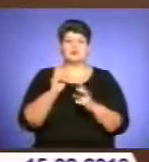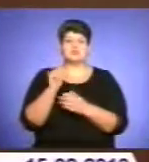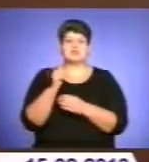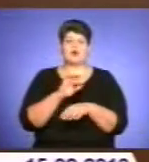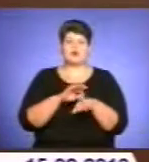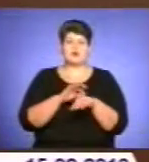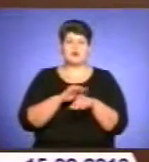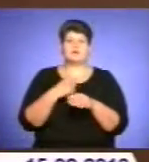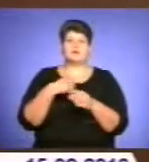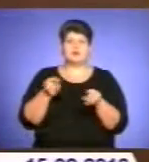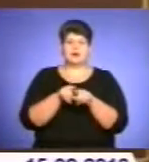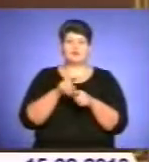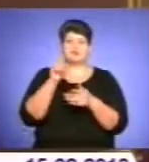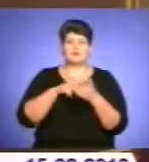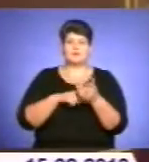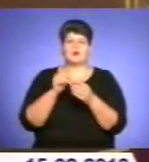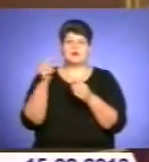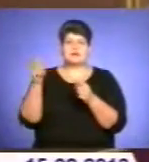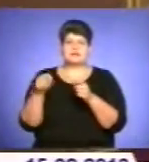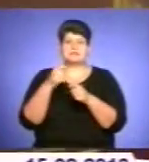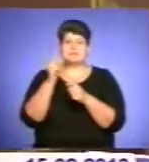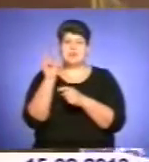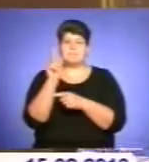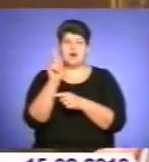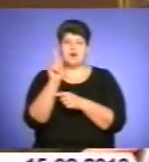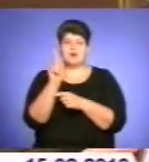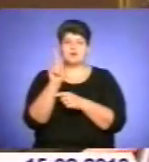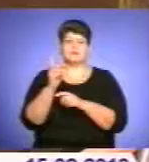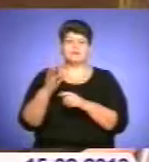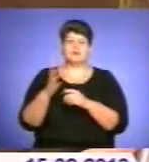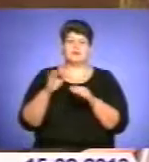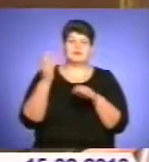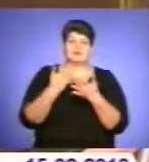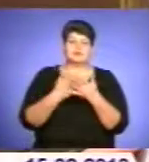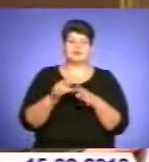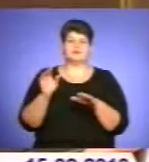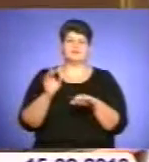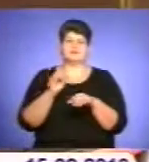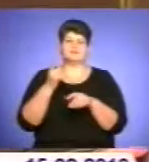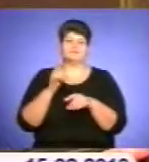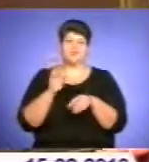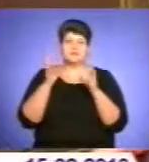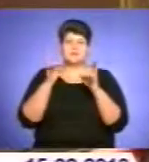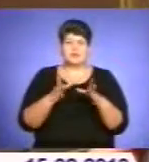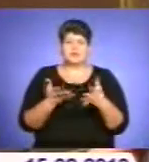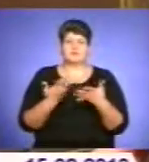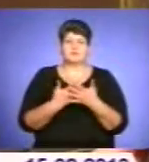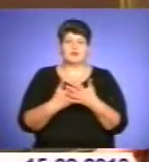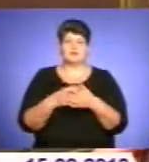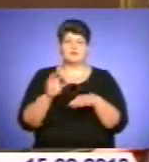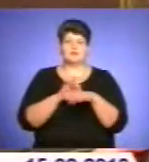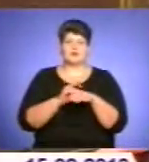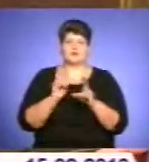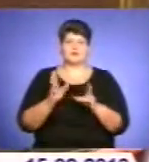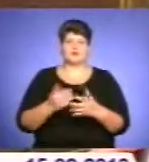ми віримо, так само запалюємо його хворим. Ну і в хаті якась біда, чи дитина водошколи, чи інститут так само запалюємо і благословлюємо та є